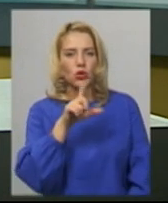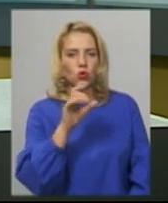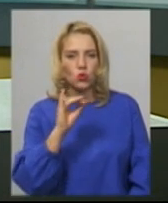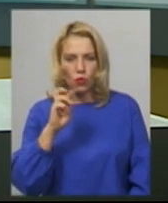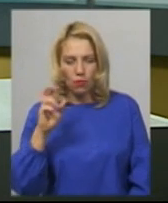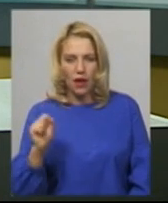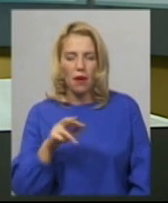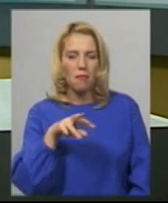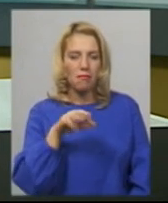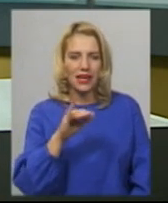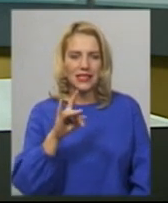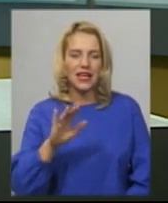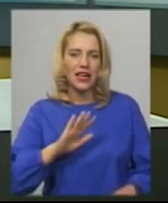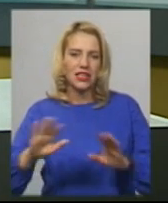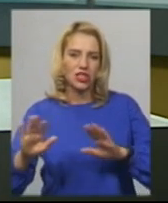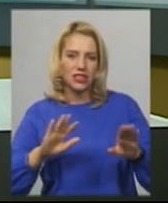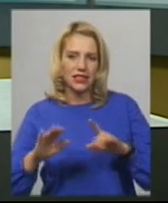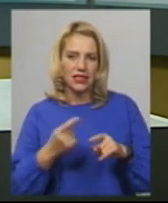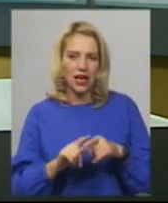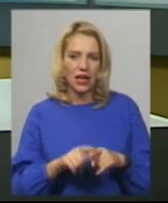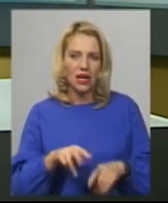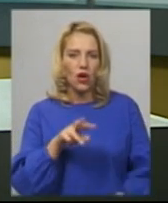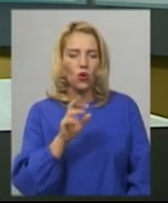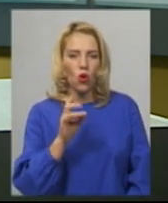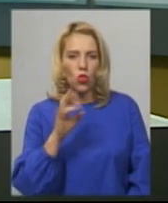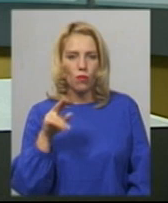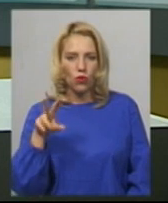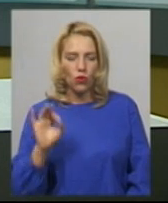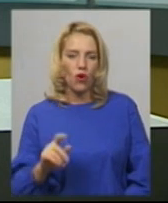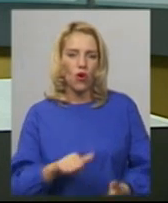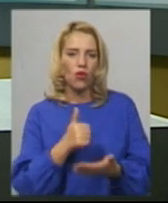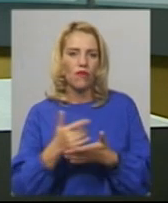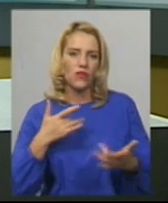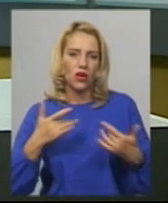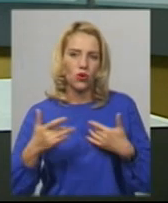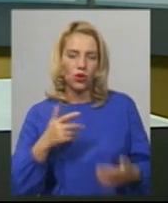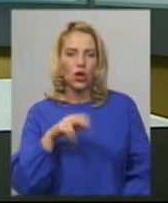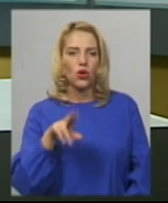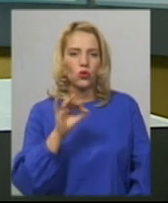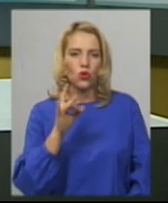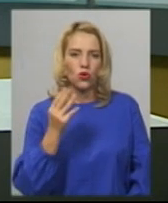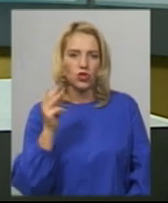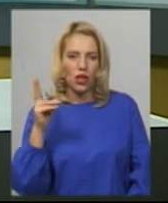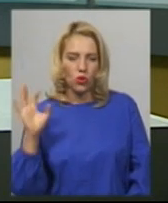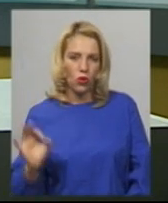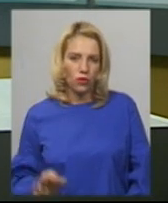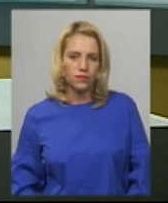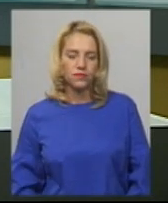Кірсанов. Режисер-постановник Роман Бровко, виконавець головної ролі Дмитро Ярошенко та продюсер Артем Денисов.